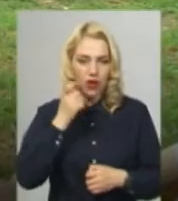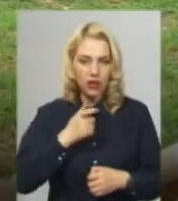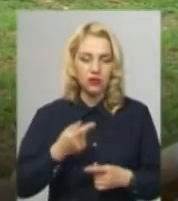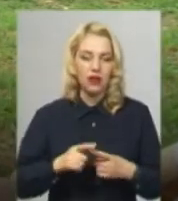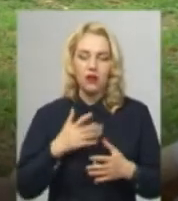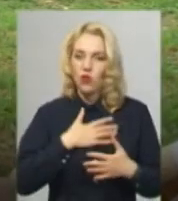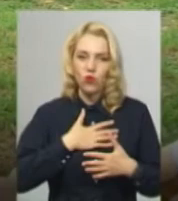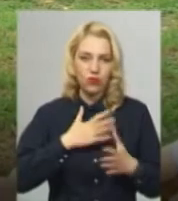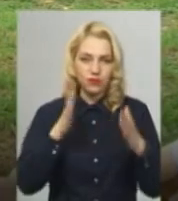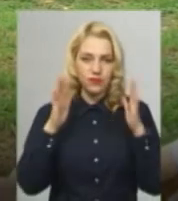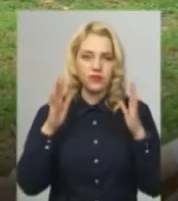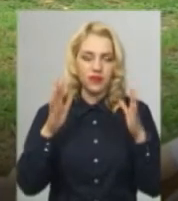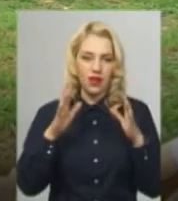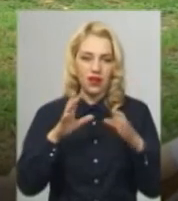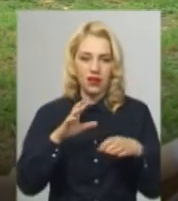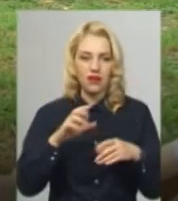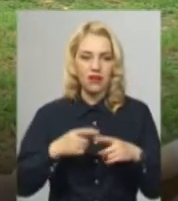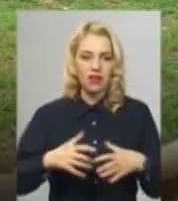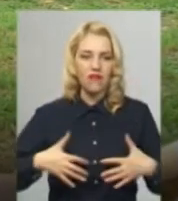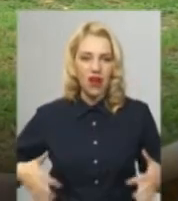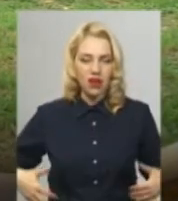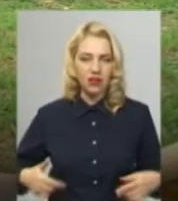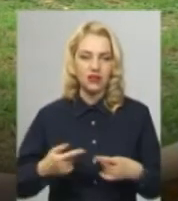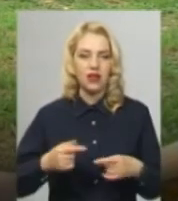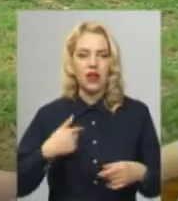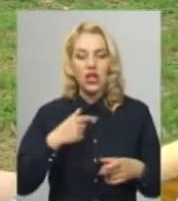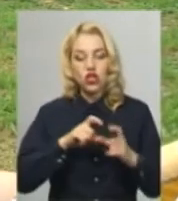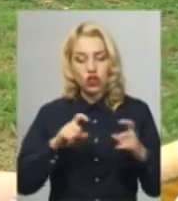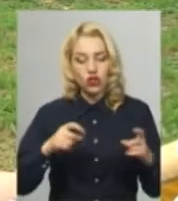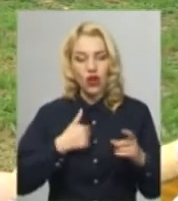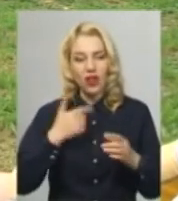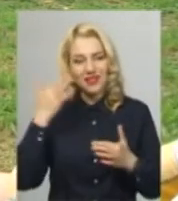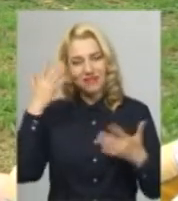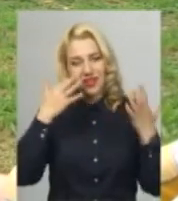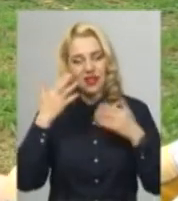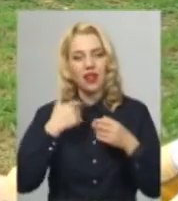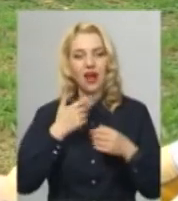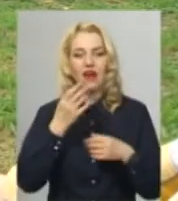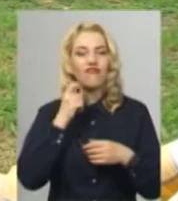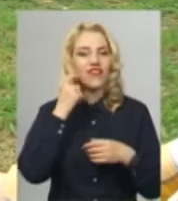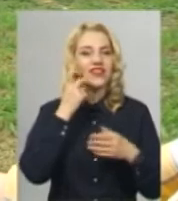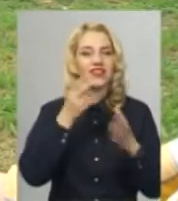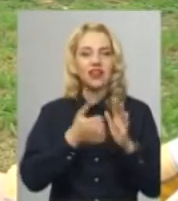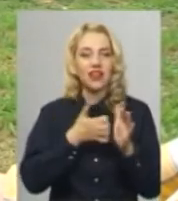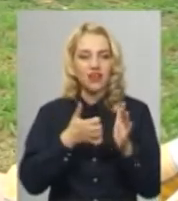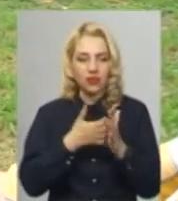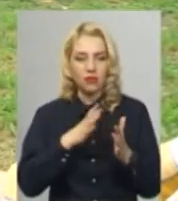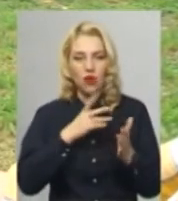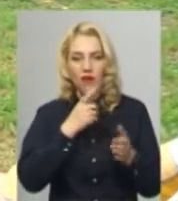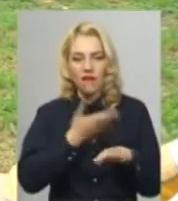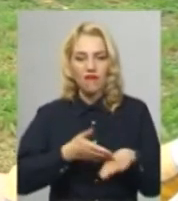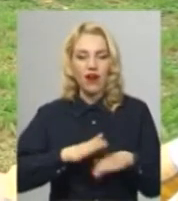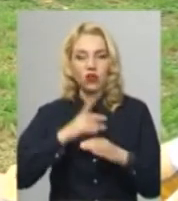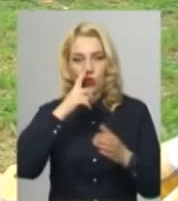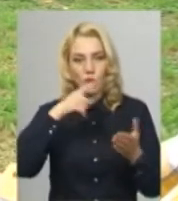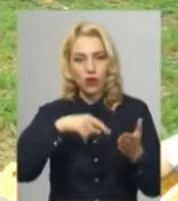Ще зі школи мріяла стати на цю професію, але так як ще не досягла свого віку, було тяжко потрапити в